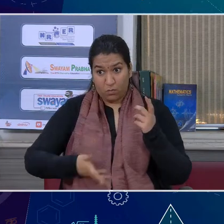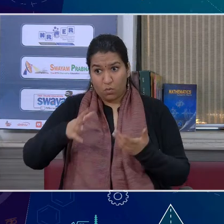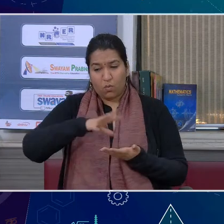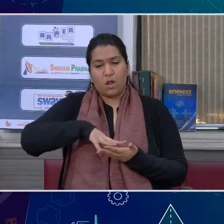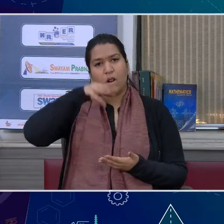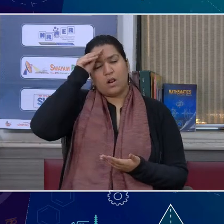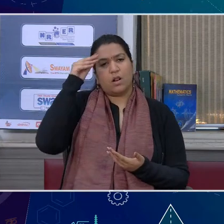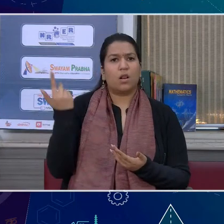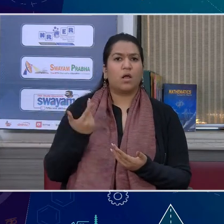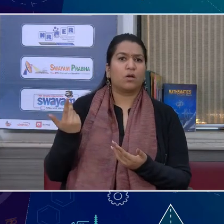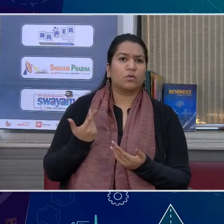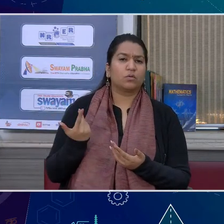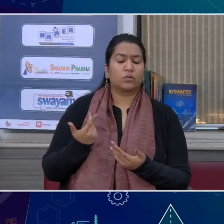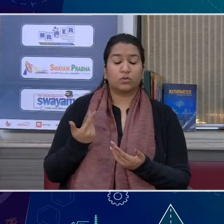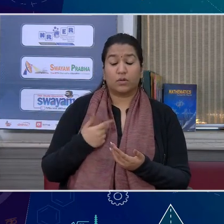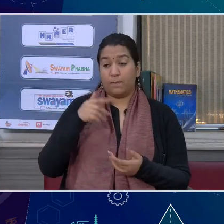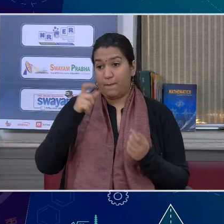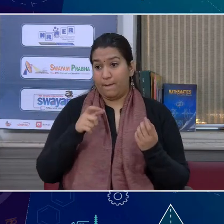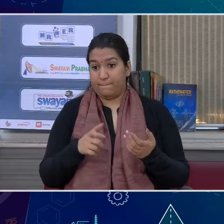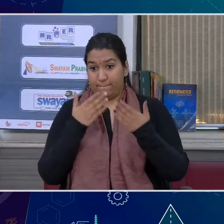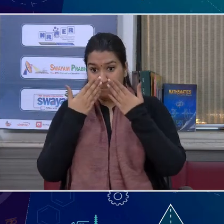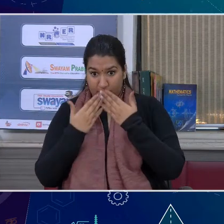मैं सीख